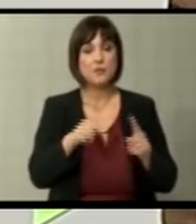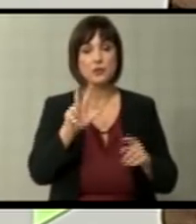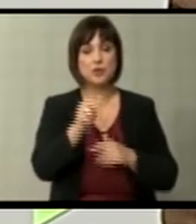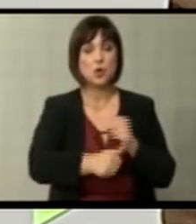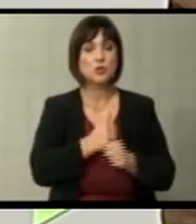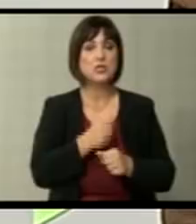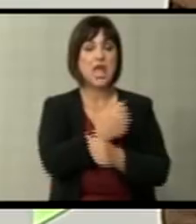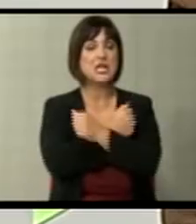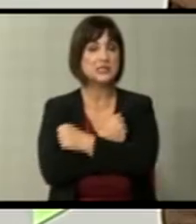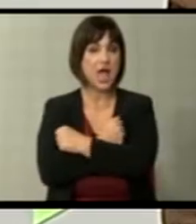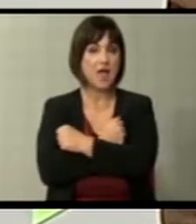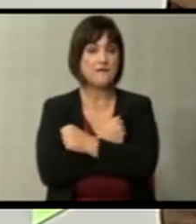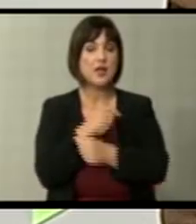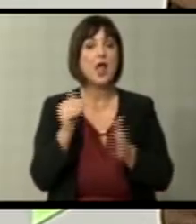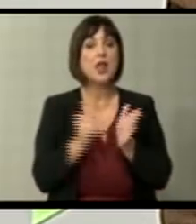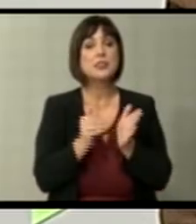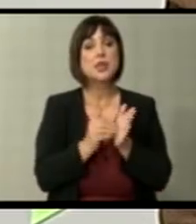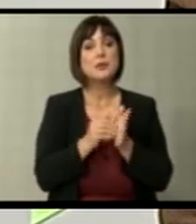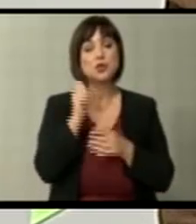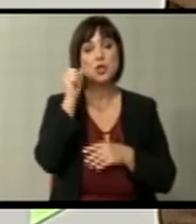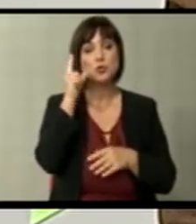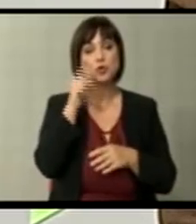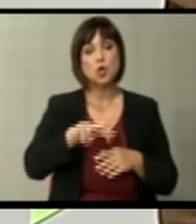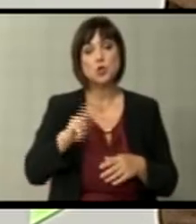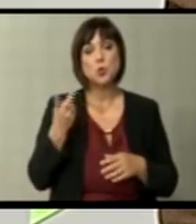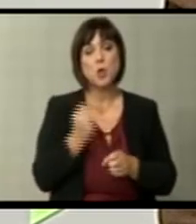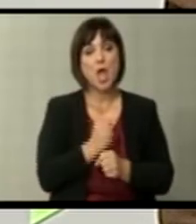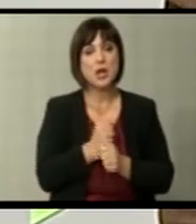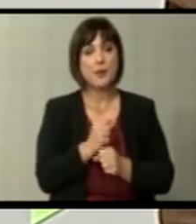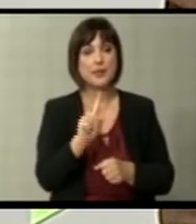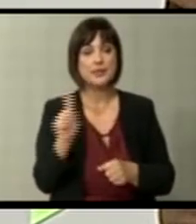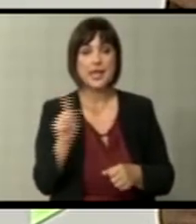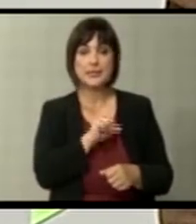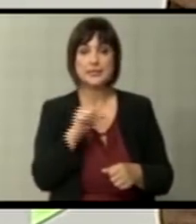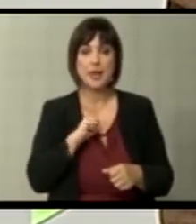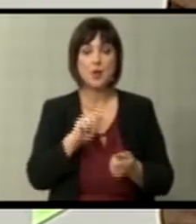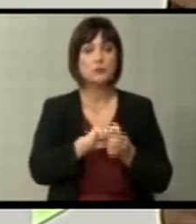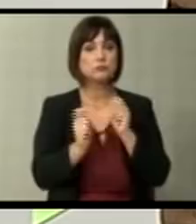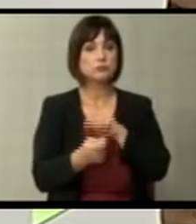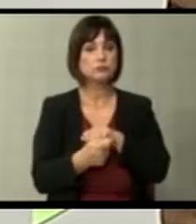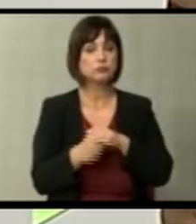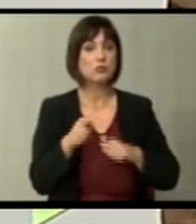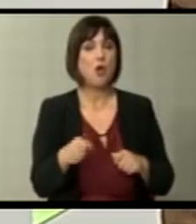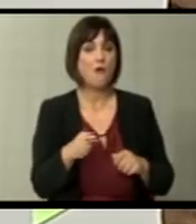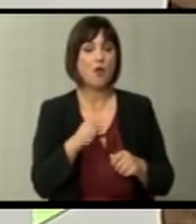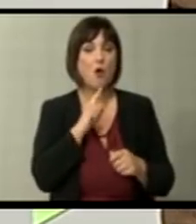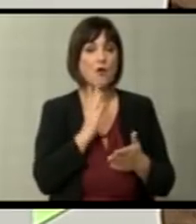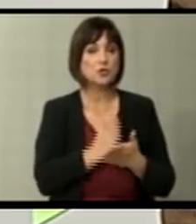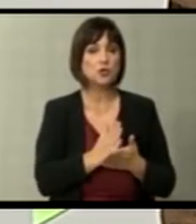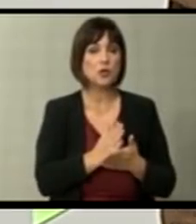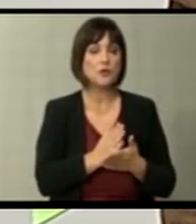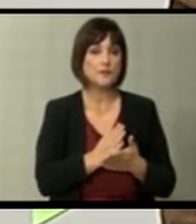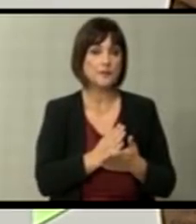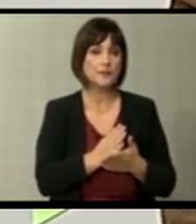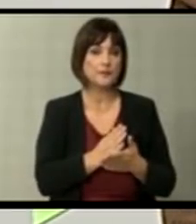зајав, требаше да се случат и други работи, не само структурни реформи и тоа што е